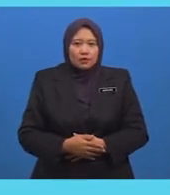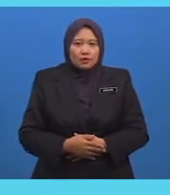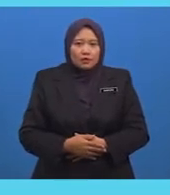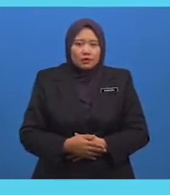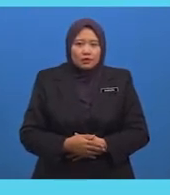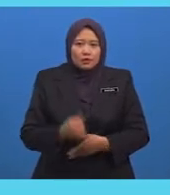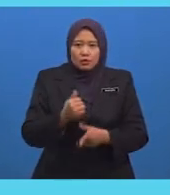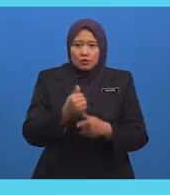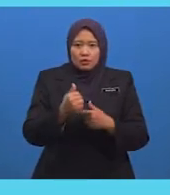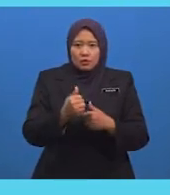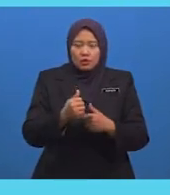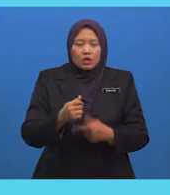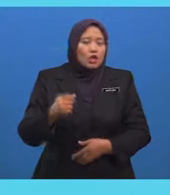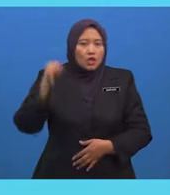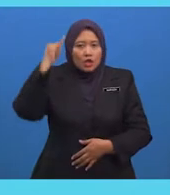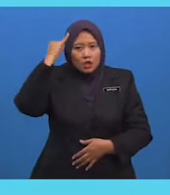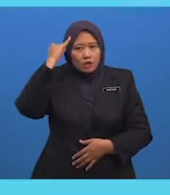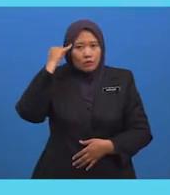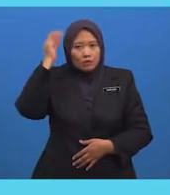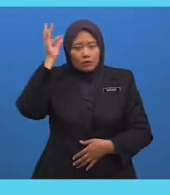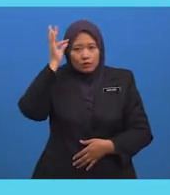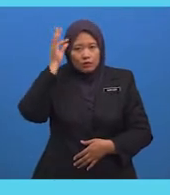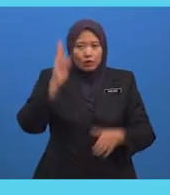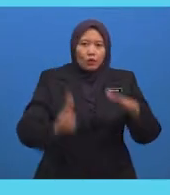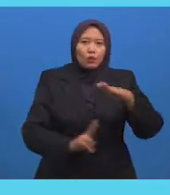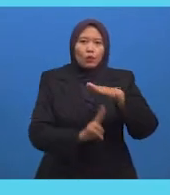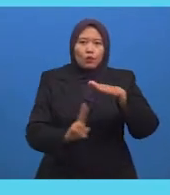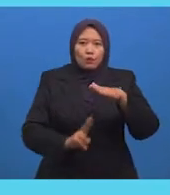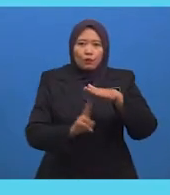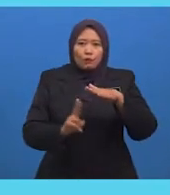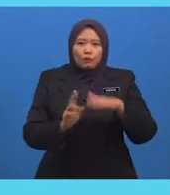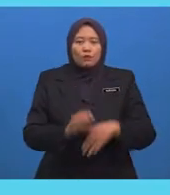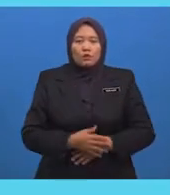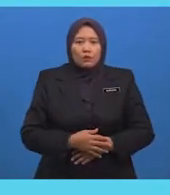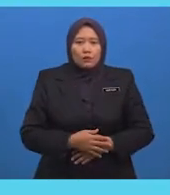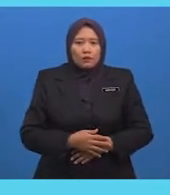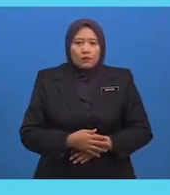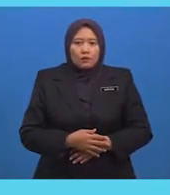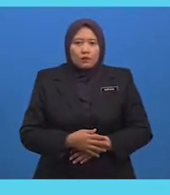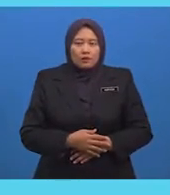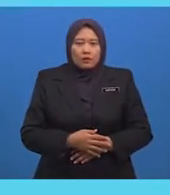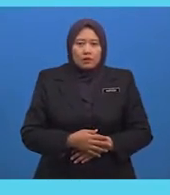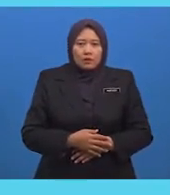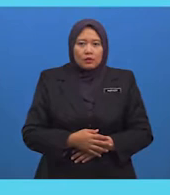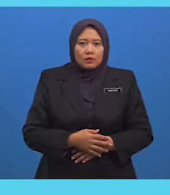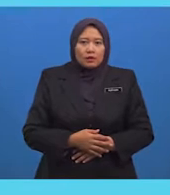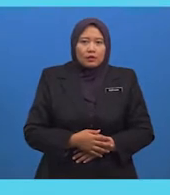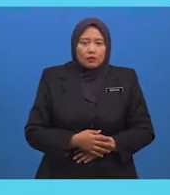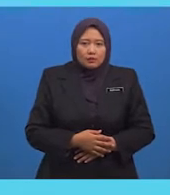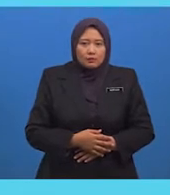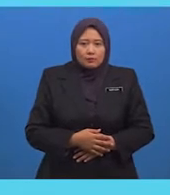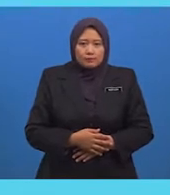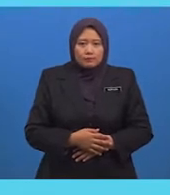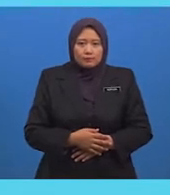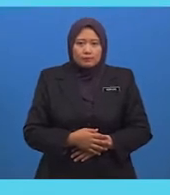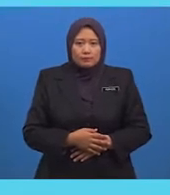Ilmu Pengetahuan Umum Ekoran Pertembungan Antara Islam Dan Budaya Yunani